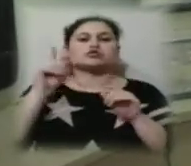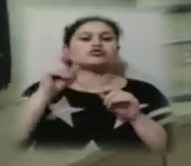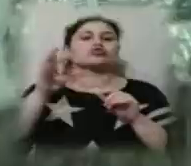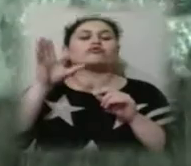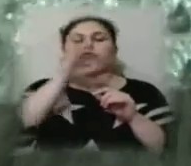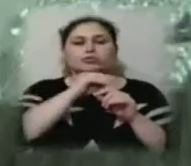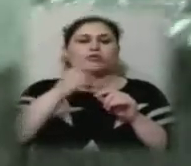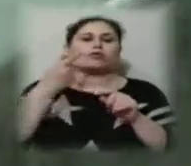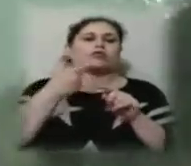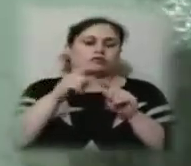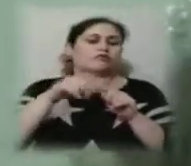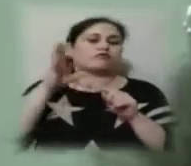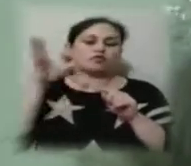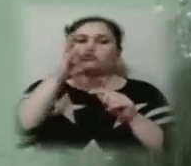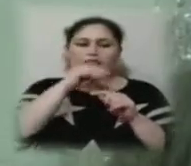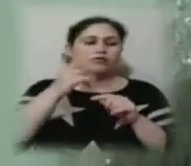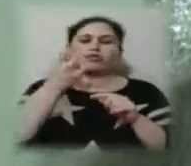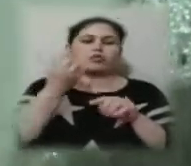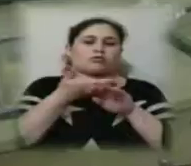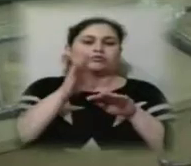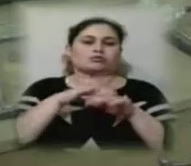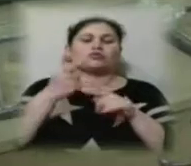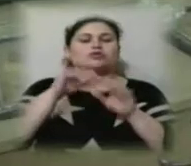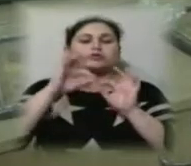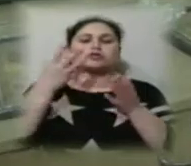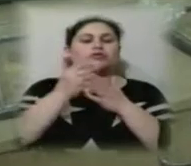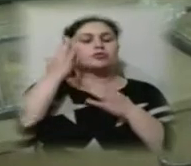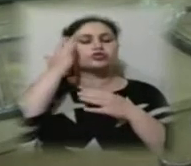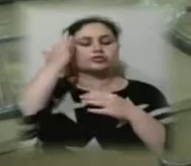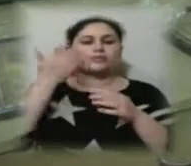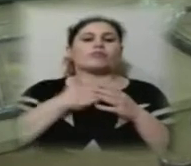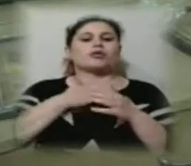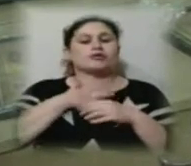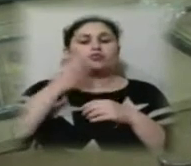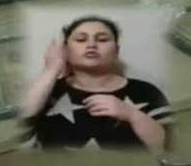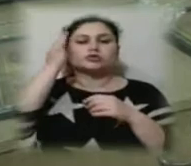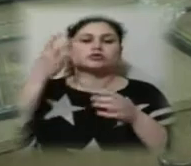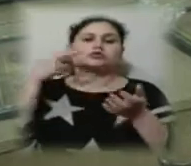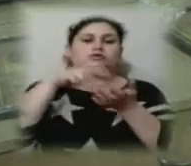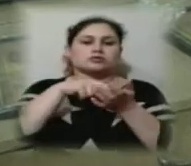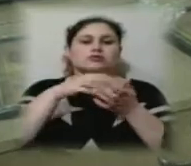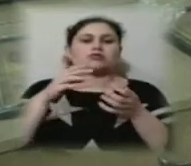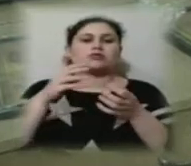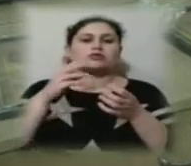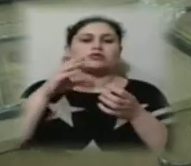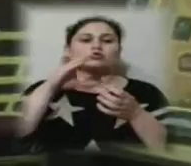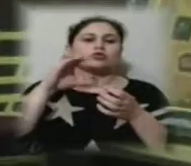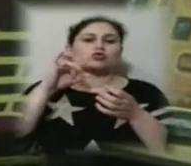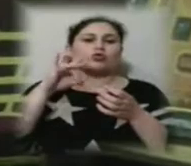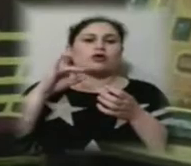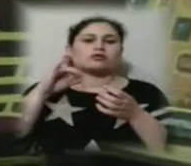не важко і поділилася з нами своєю мрією. Моя мрія – стати сюрдесою.